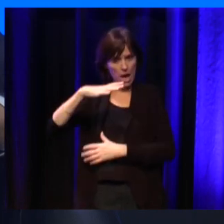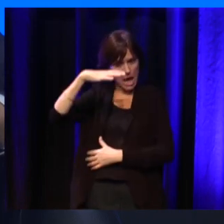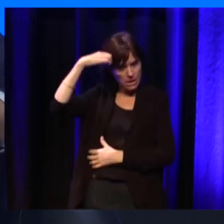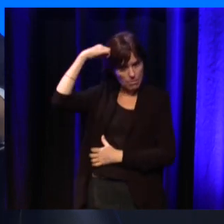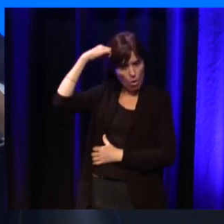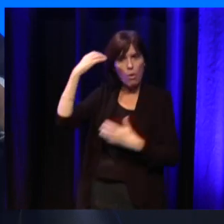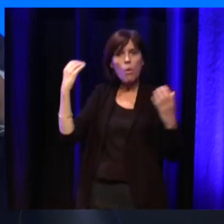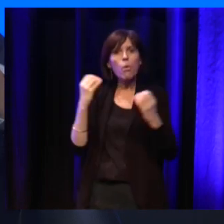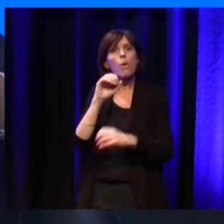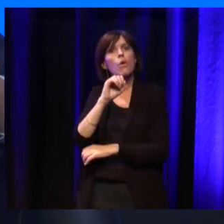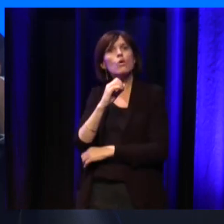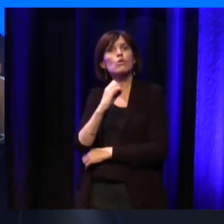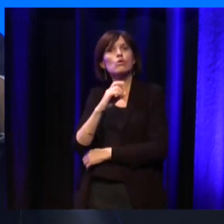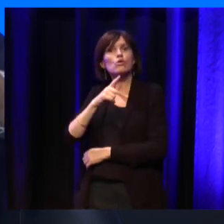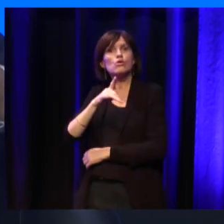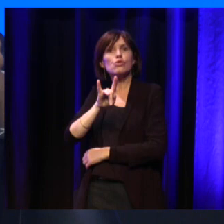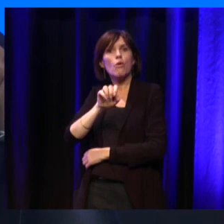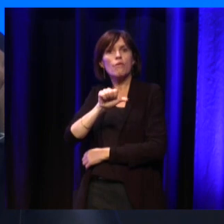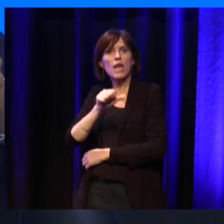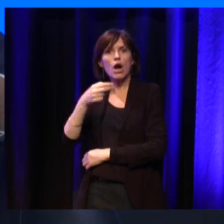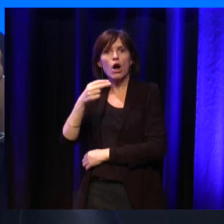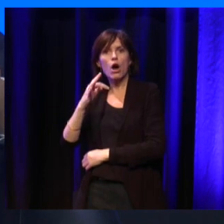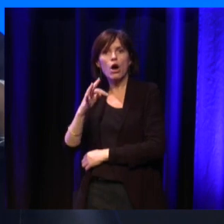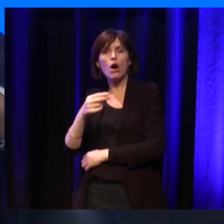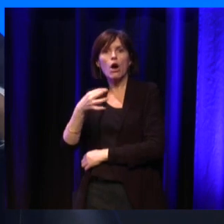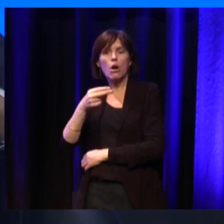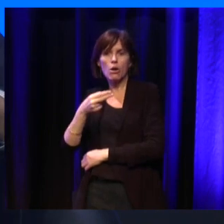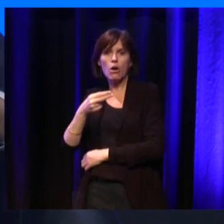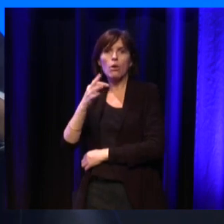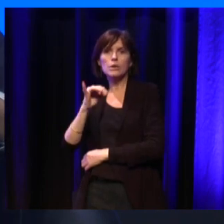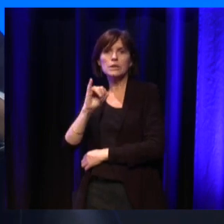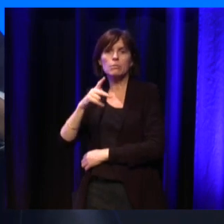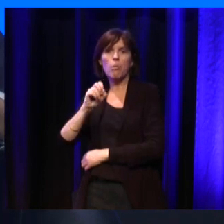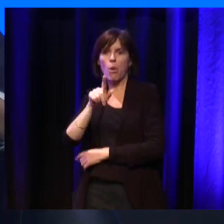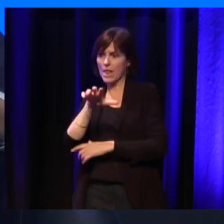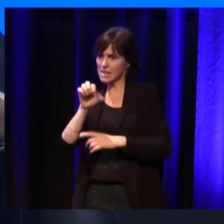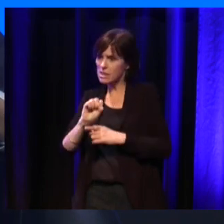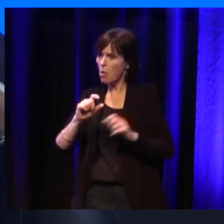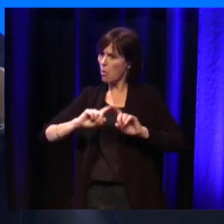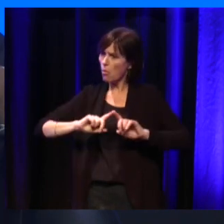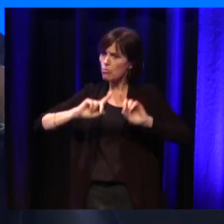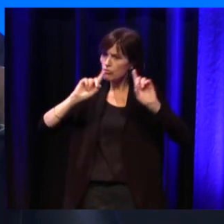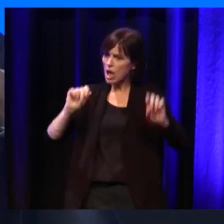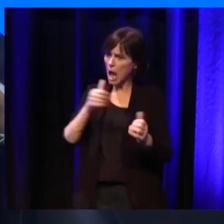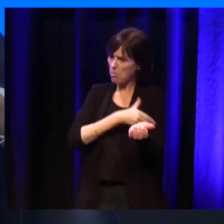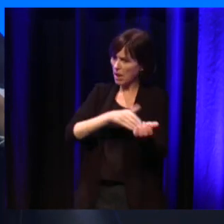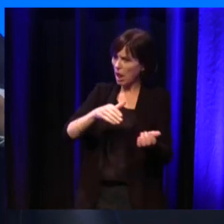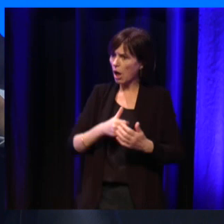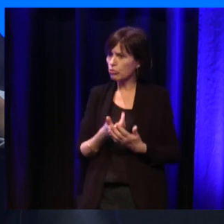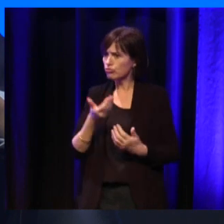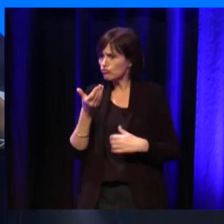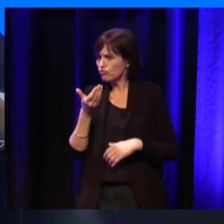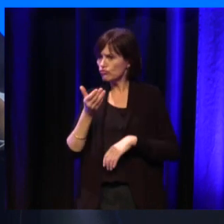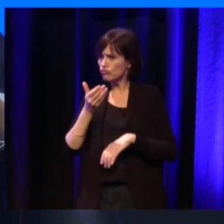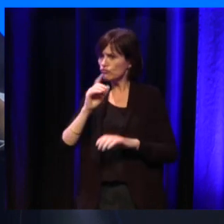et qui était de montée de 10 mesures phares et d'un budget d'un 1,6 milliard de francs. Ensuite, il y a le gouvernement qui a